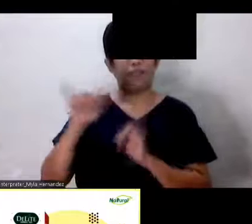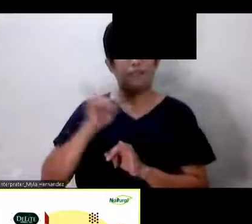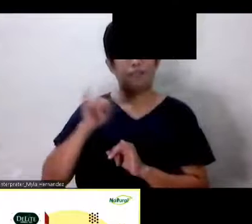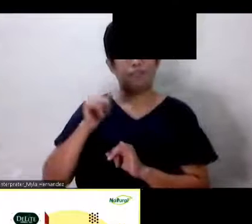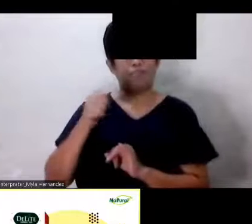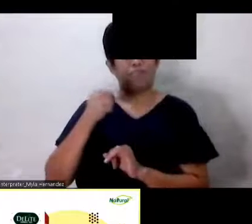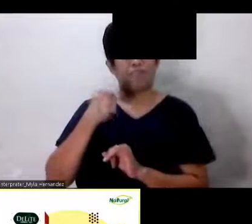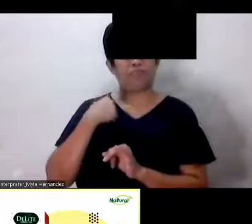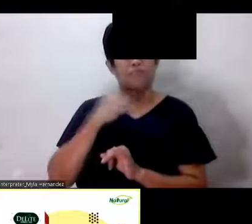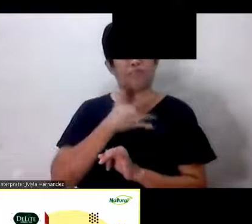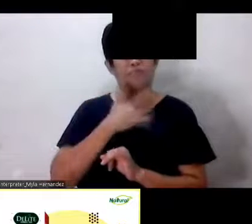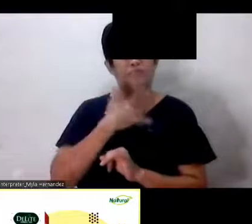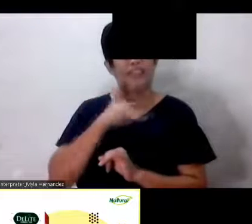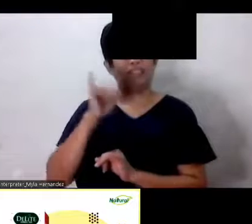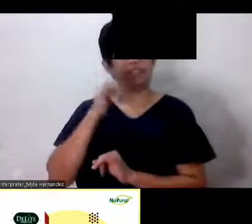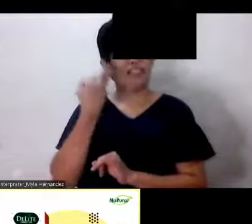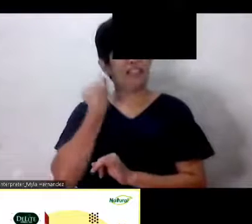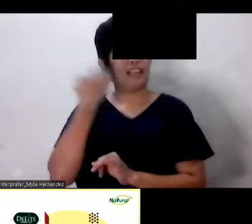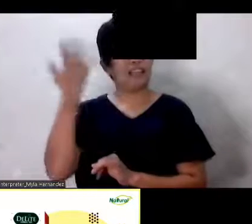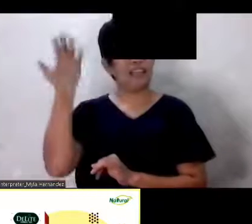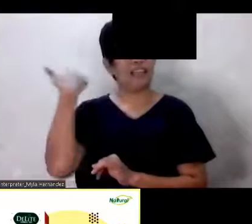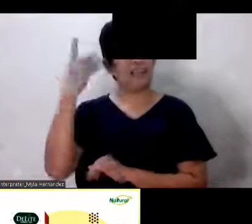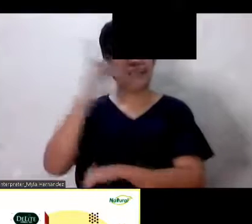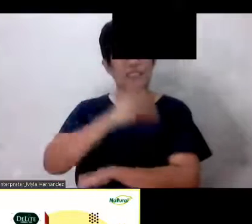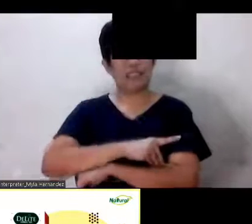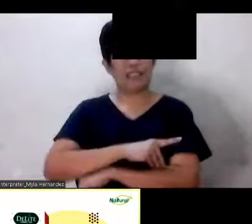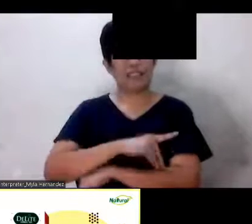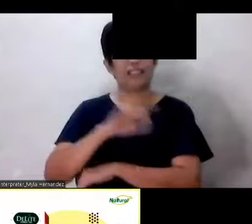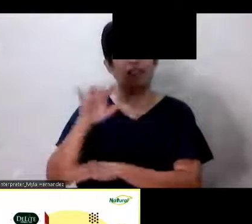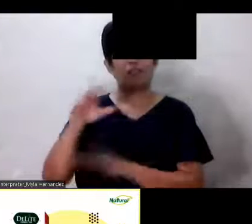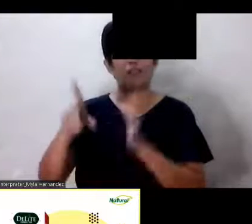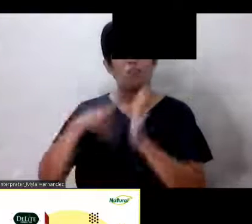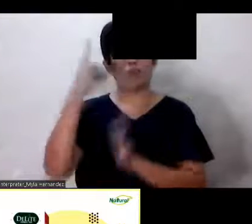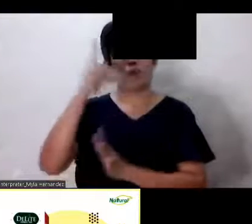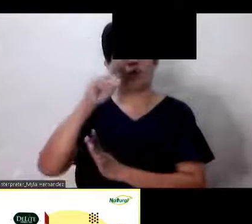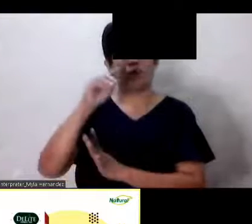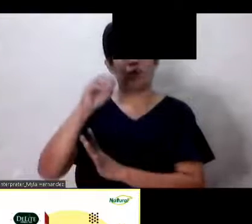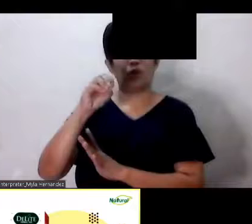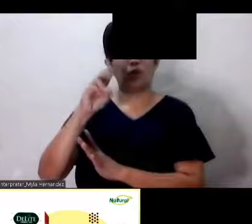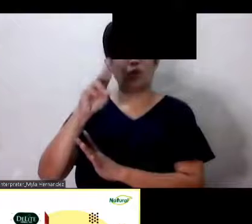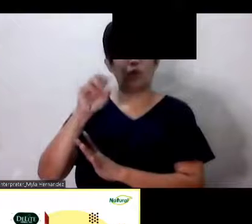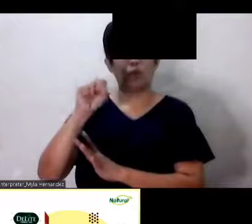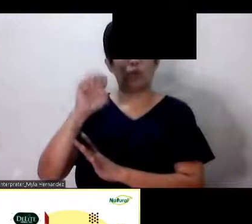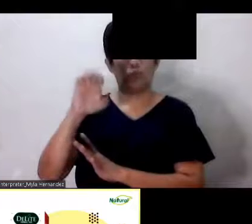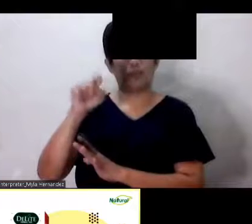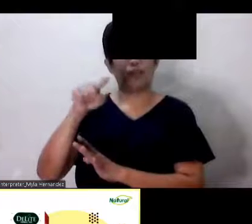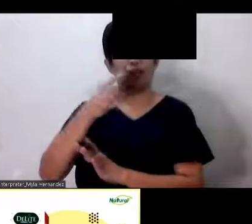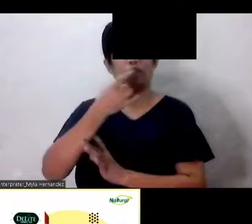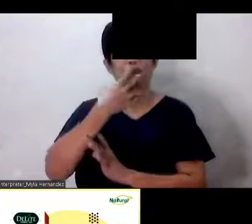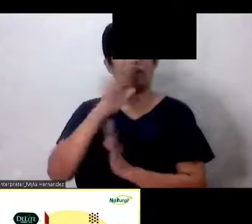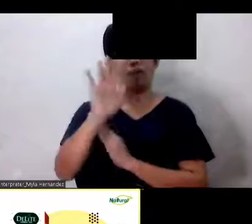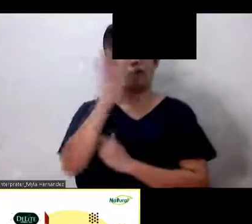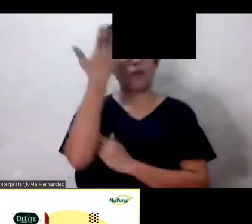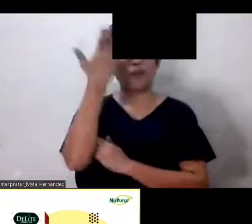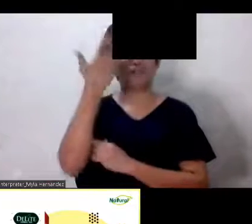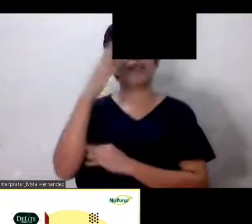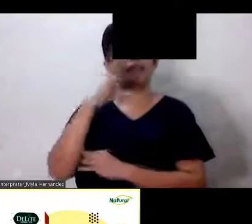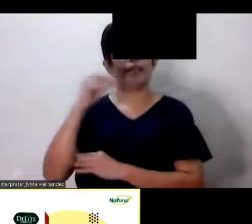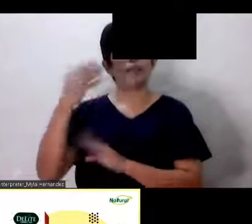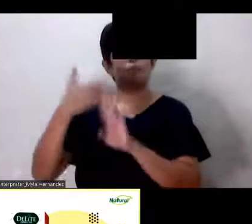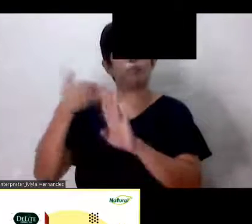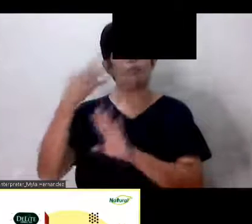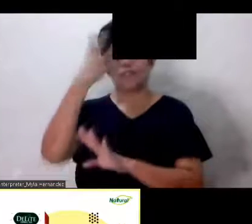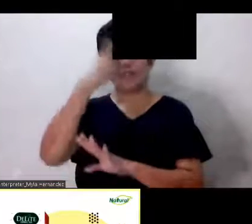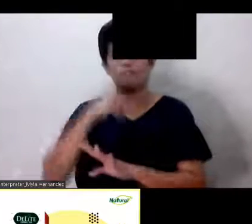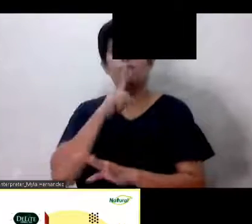Nakaramdam ng parang Sinat Nung isang gabi Nag-double dose ako I took it in the morning And before sleeping At totoong